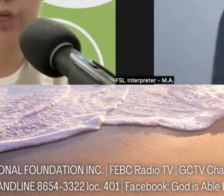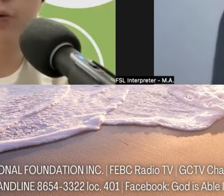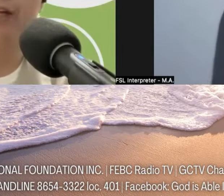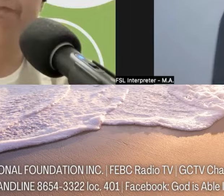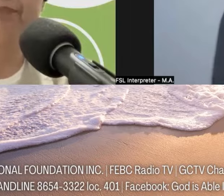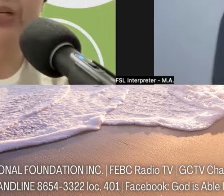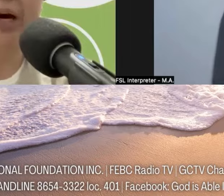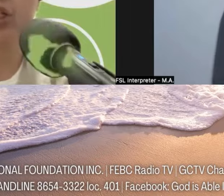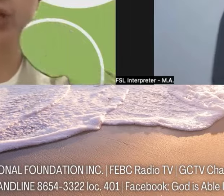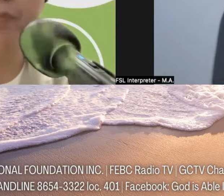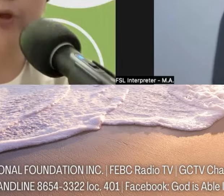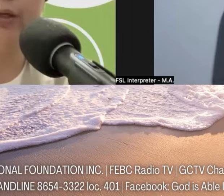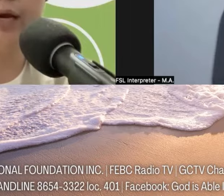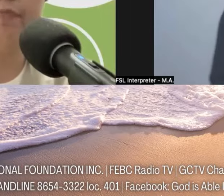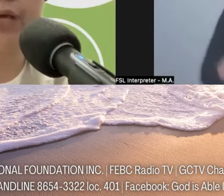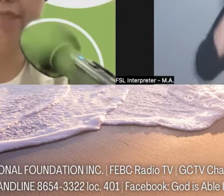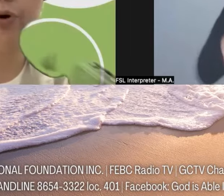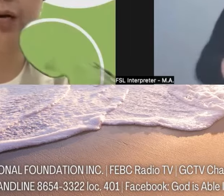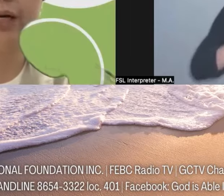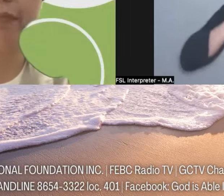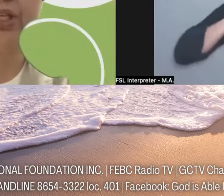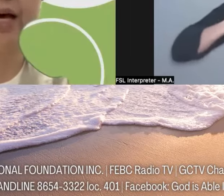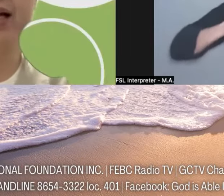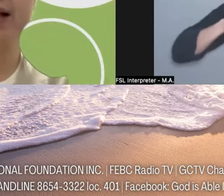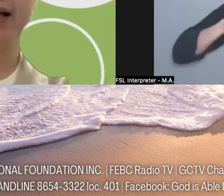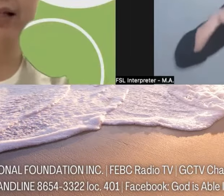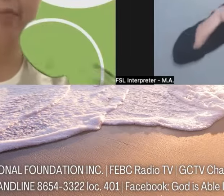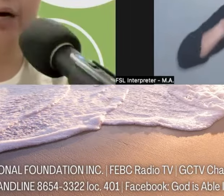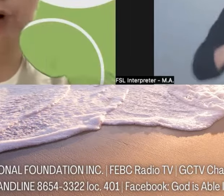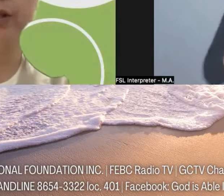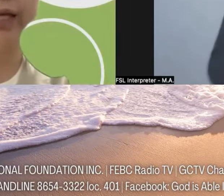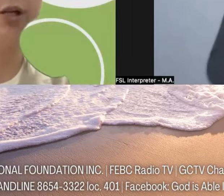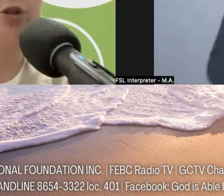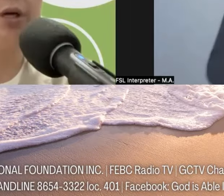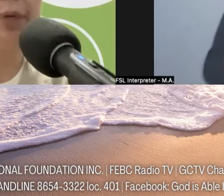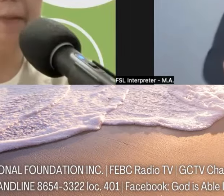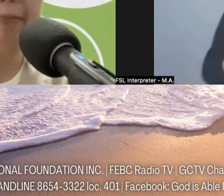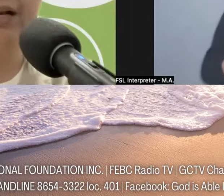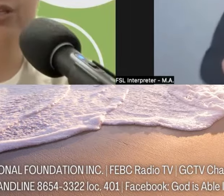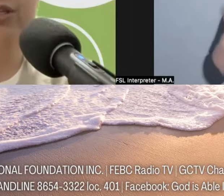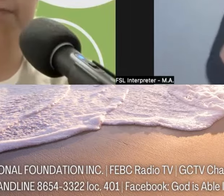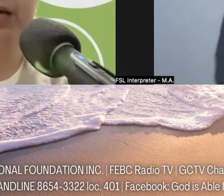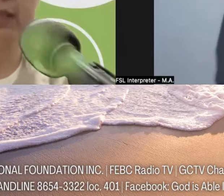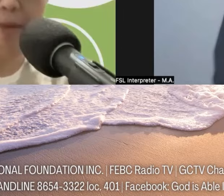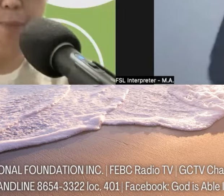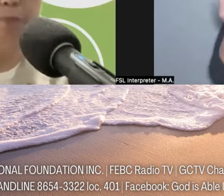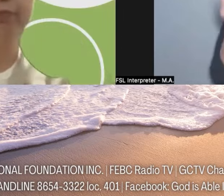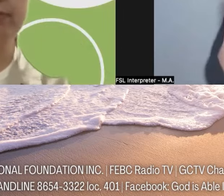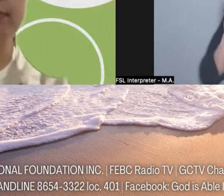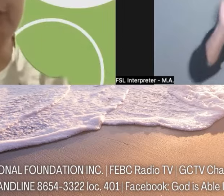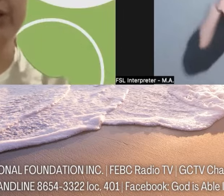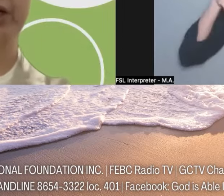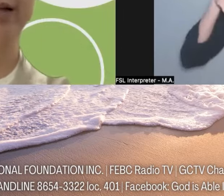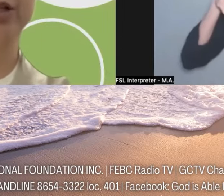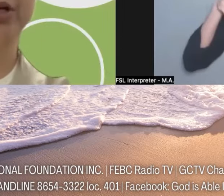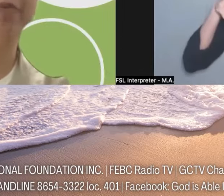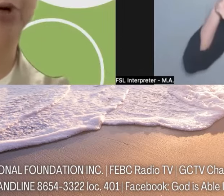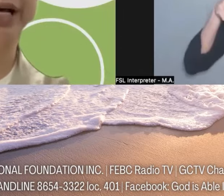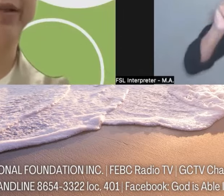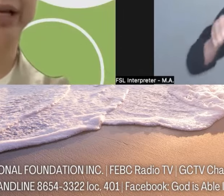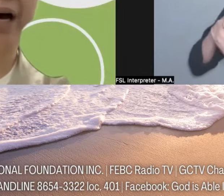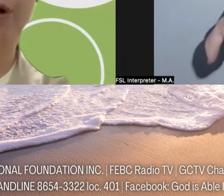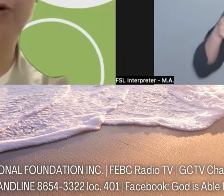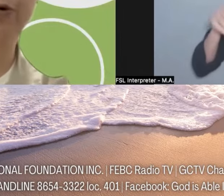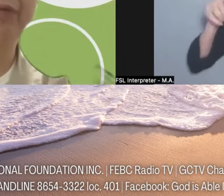-401. Ang God is Able ay miyembro ng kapisanan ng mga broadcaster ng Pilipinas at kami po. Sa God is